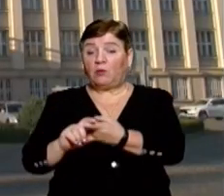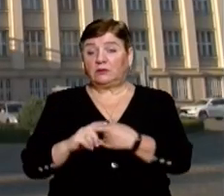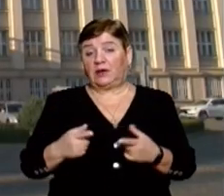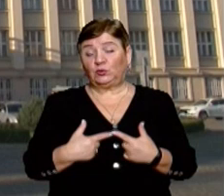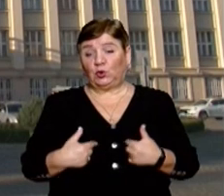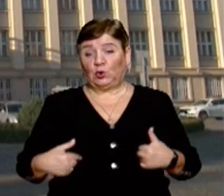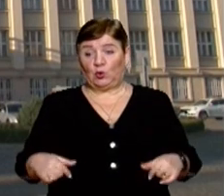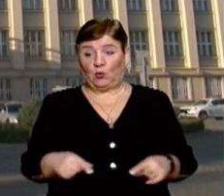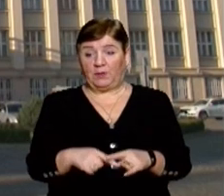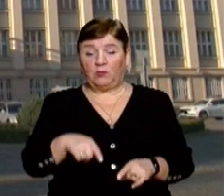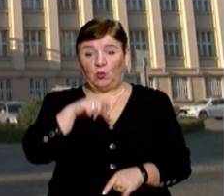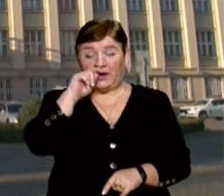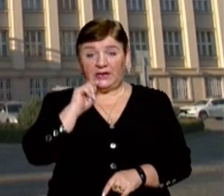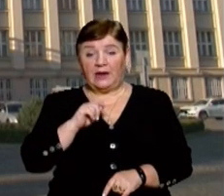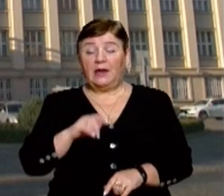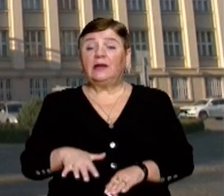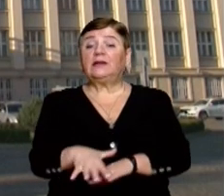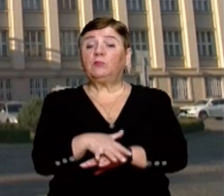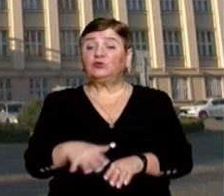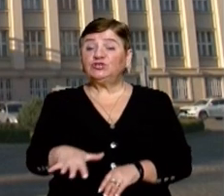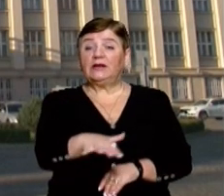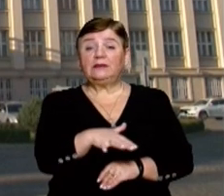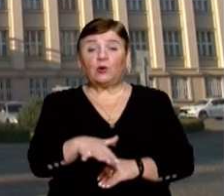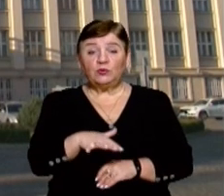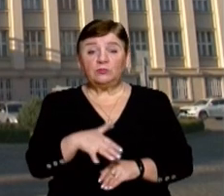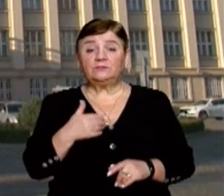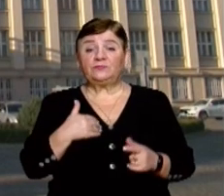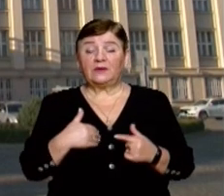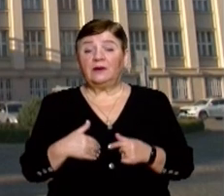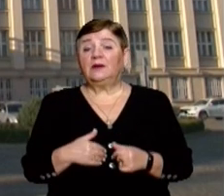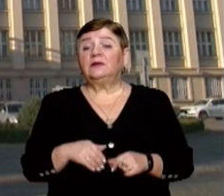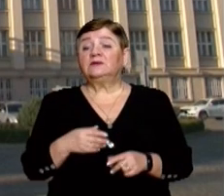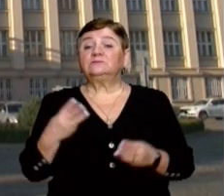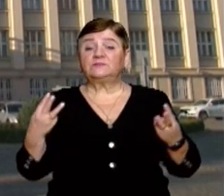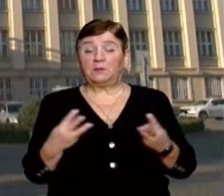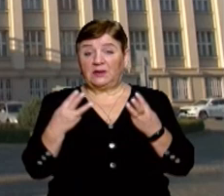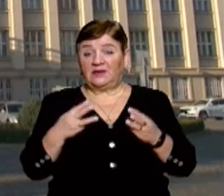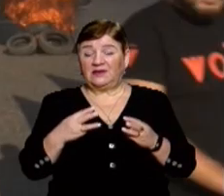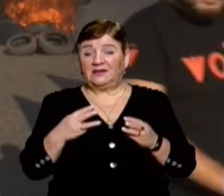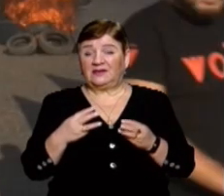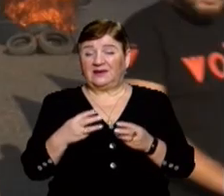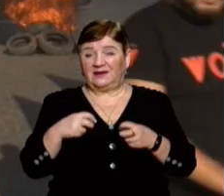ситуації на Сході України. На площі Народній біля ОДА учасники акції протесту запалили шини.